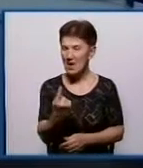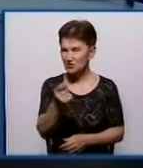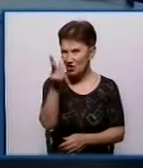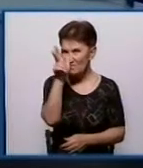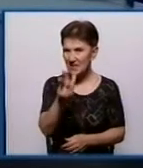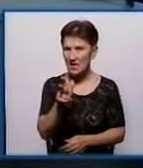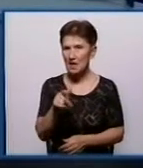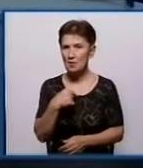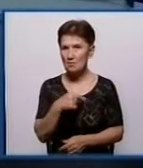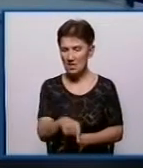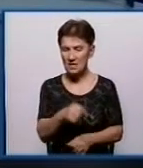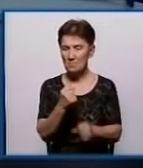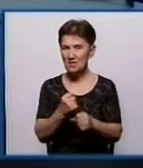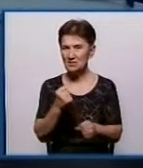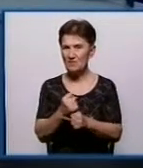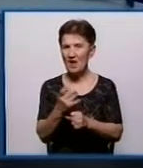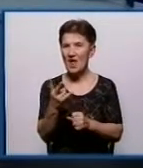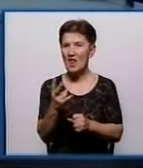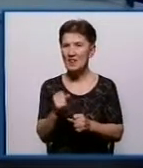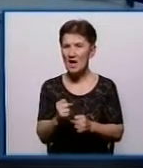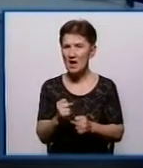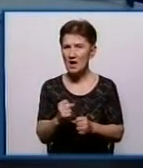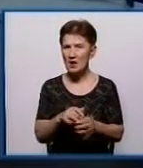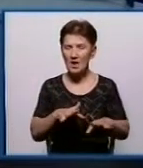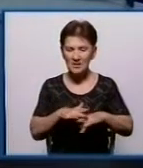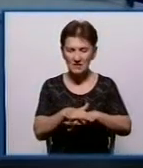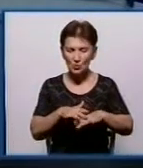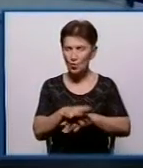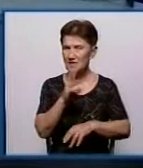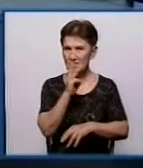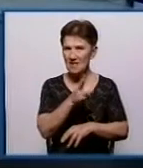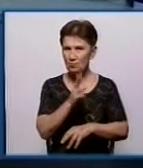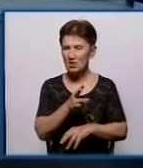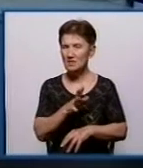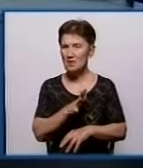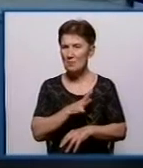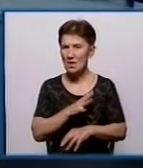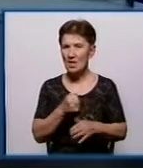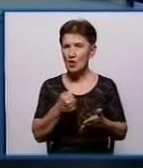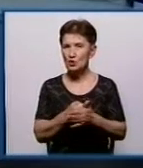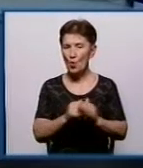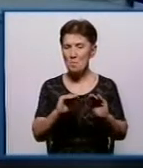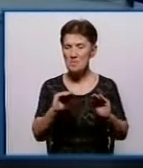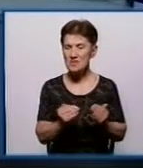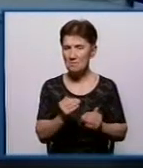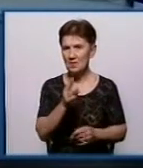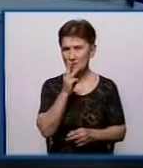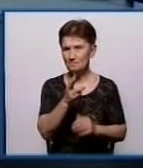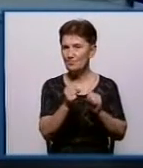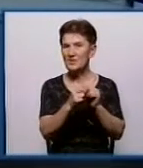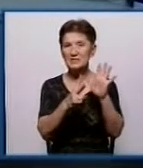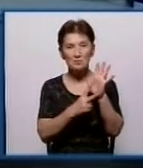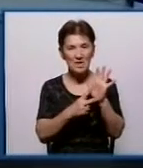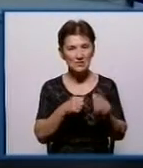працювали на розраховані зарплати, наші були відповідно до мінімальної заробітної плати 2017